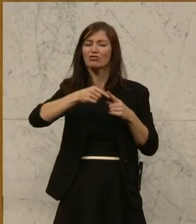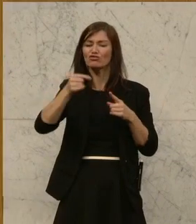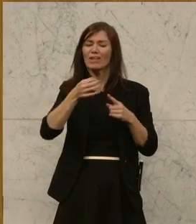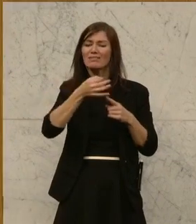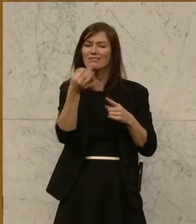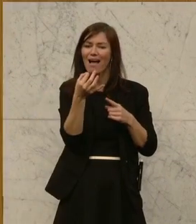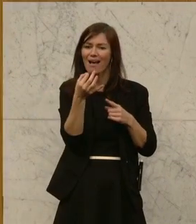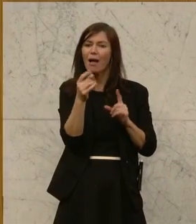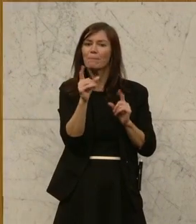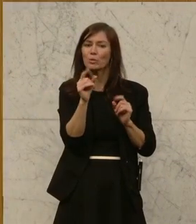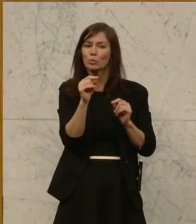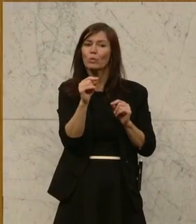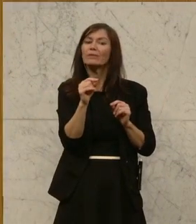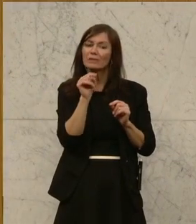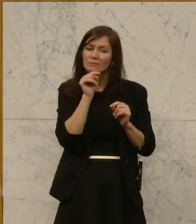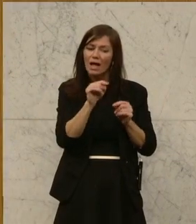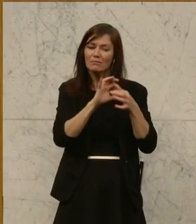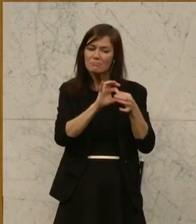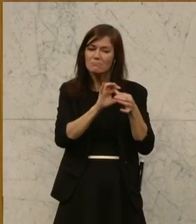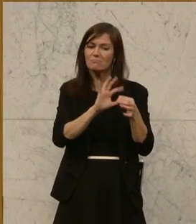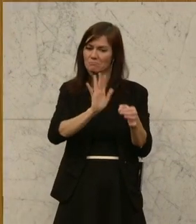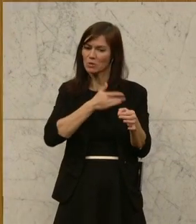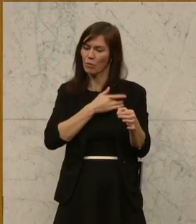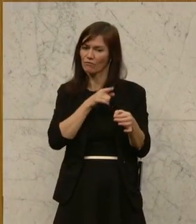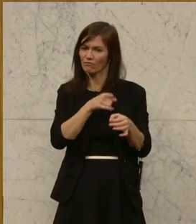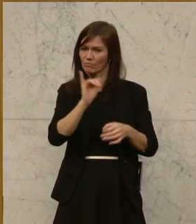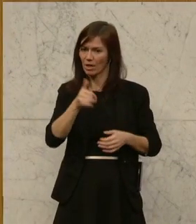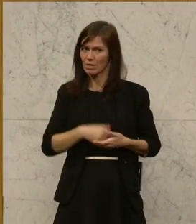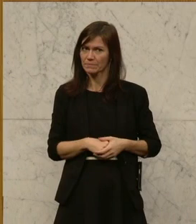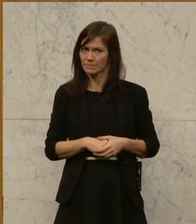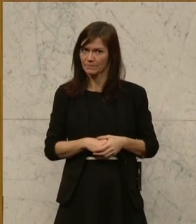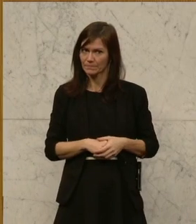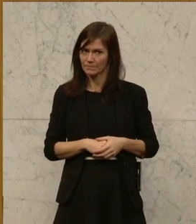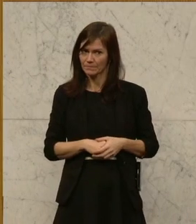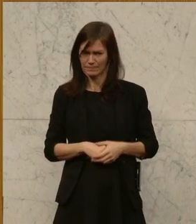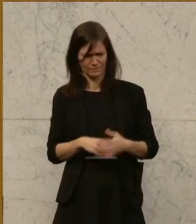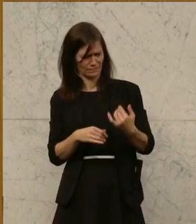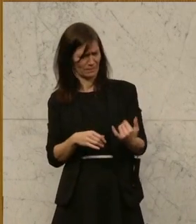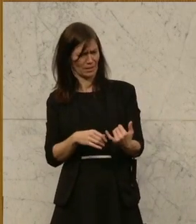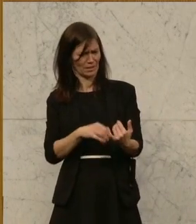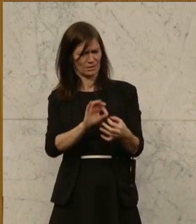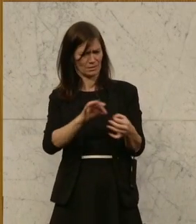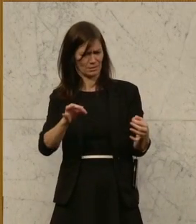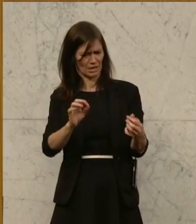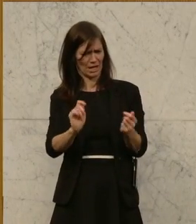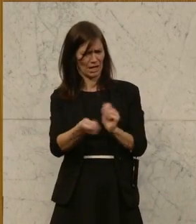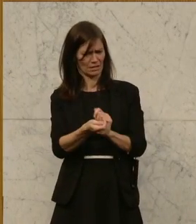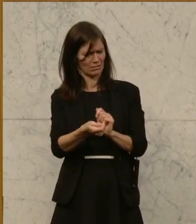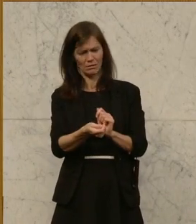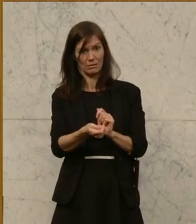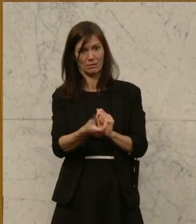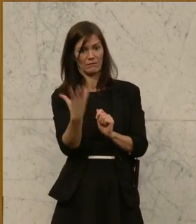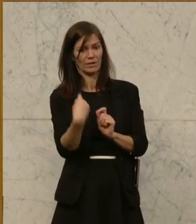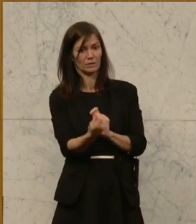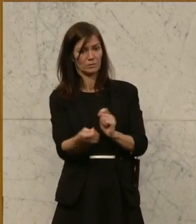der Regelung mit 1. Jänner betroffen. Das war immer klar. Und das, was jetzt hier geändert wird, geht in die andere Richtung und